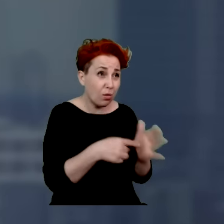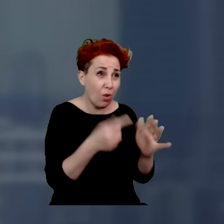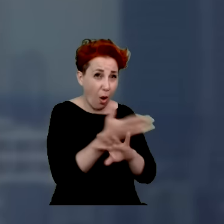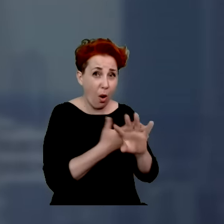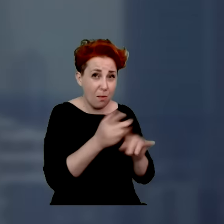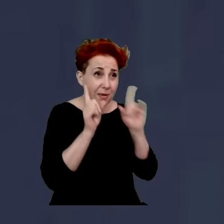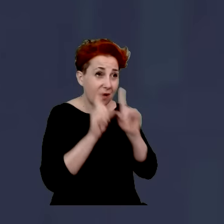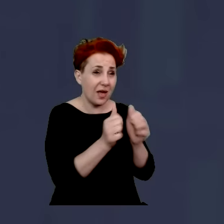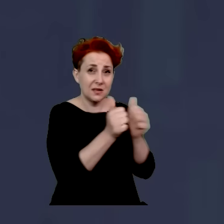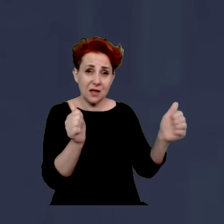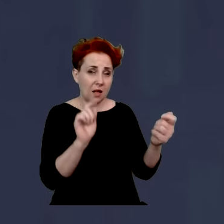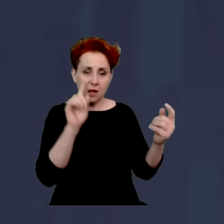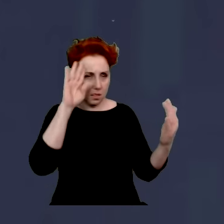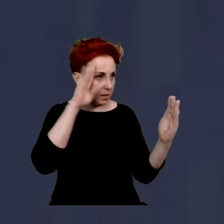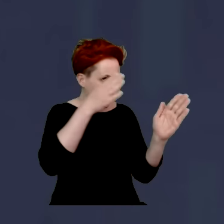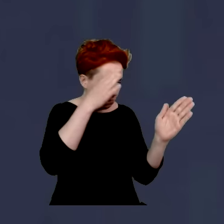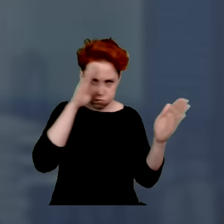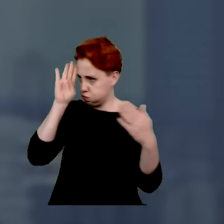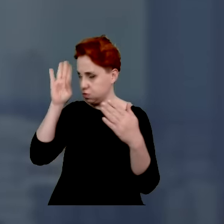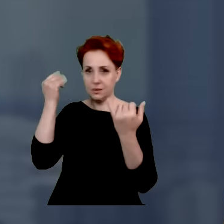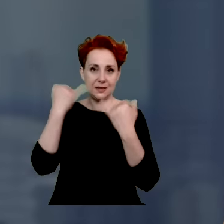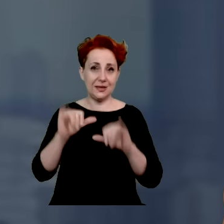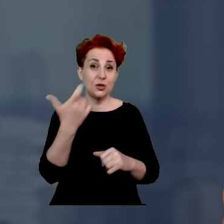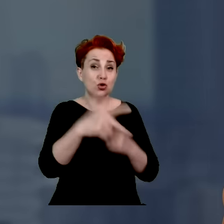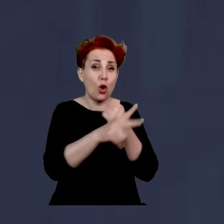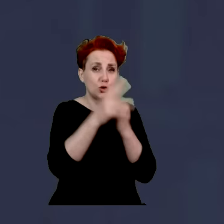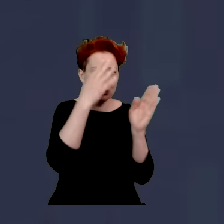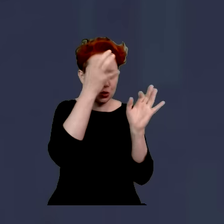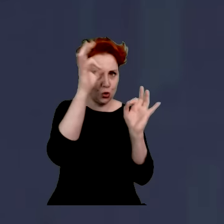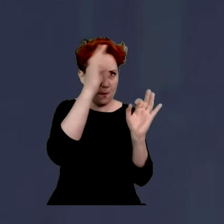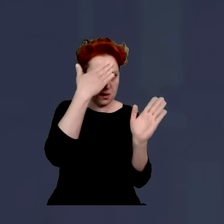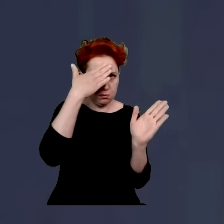zmiana zdania o 180 stopni, gdzie my mamy nagrania w ogóle z tych